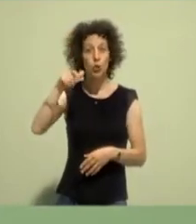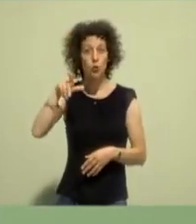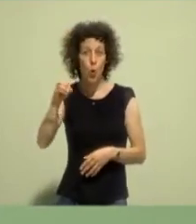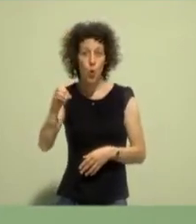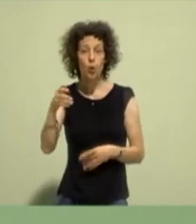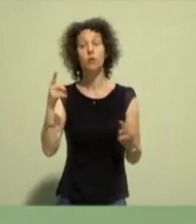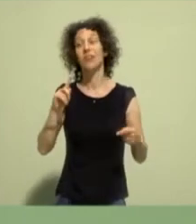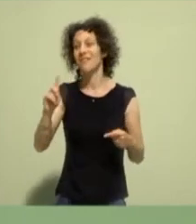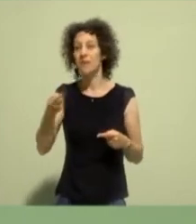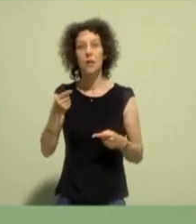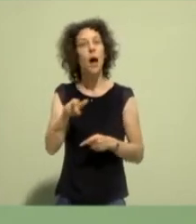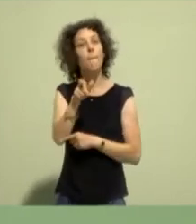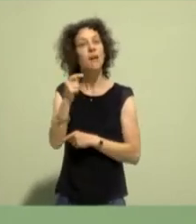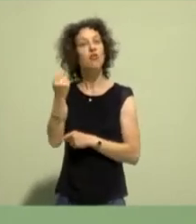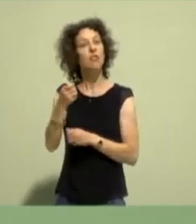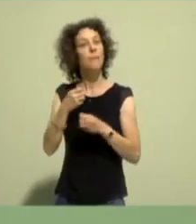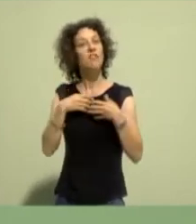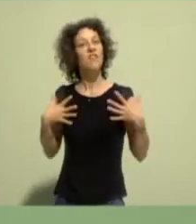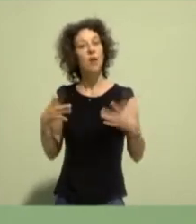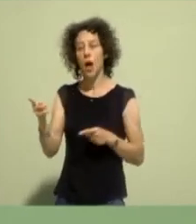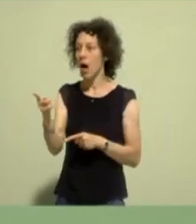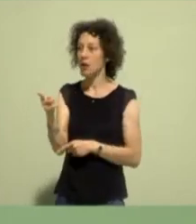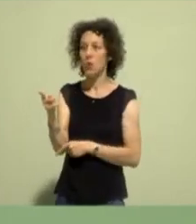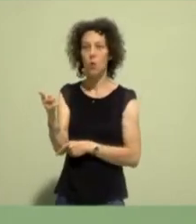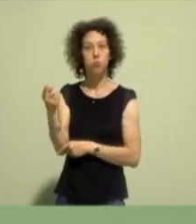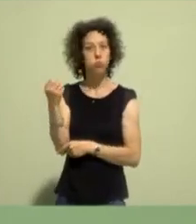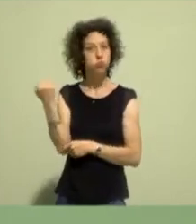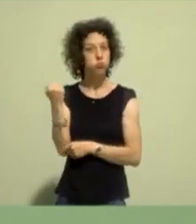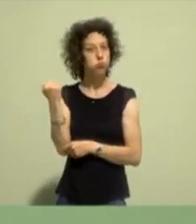wieder einmal sind queere Menschen diesem Terror zu Opfer gefallen.